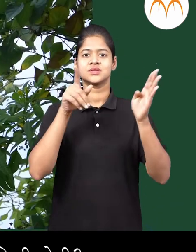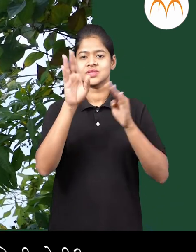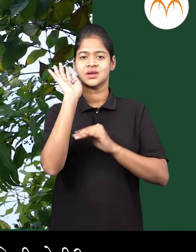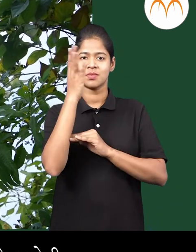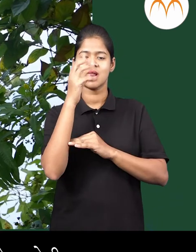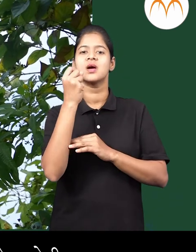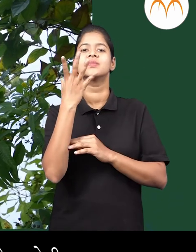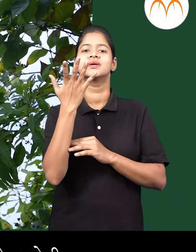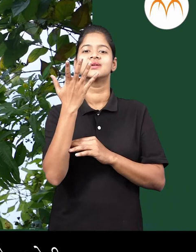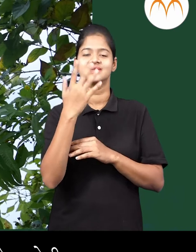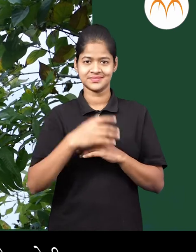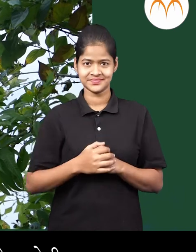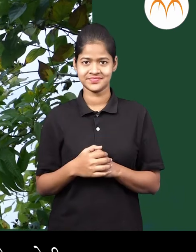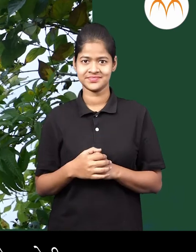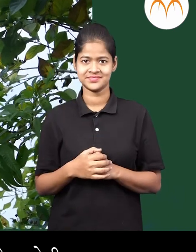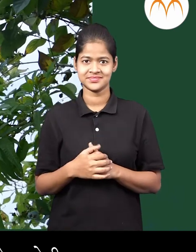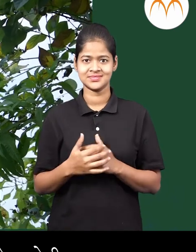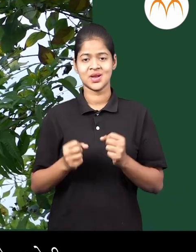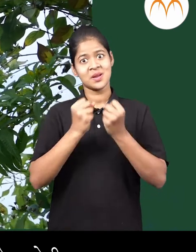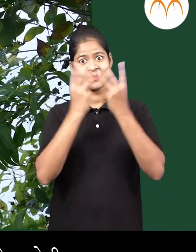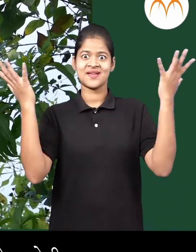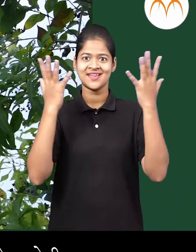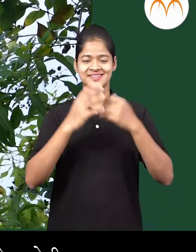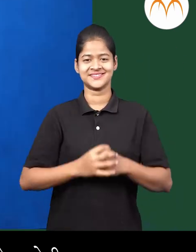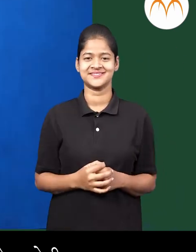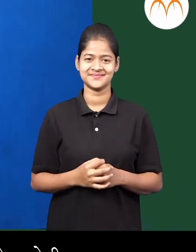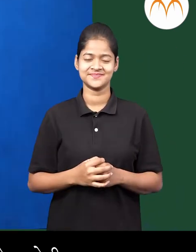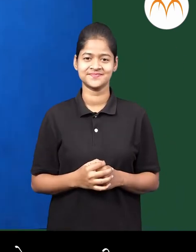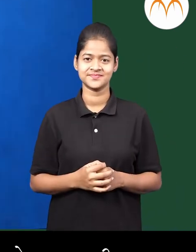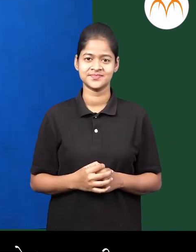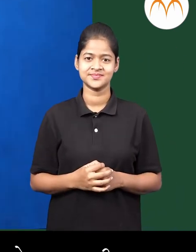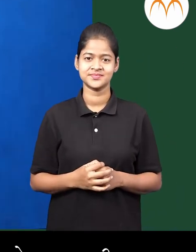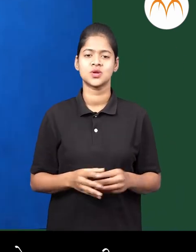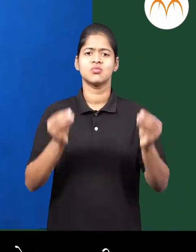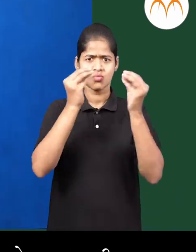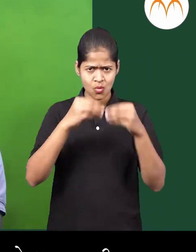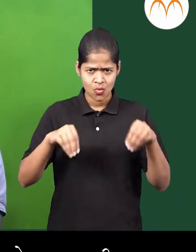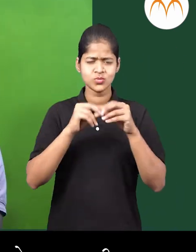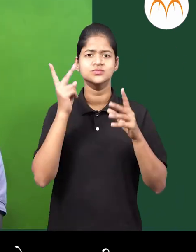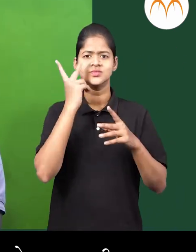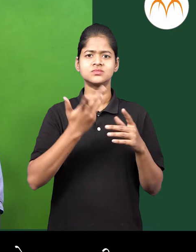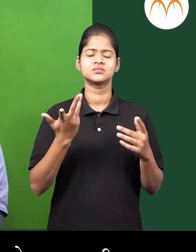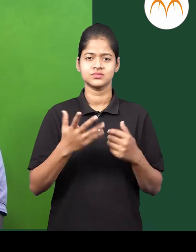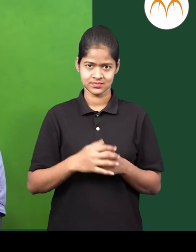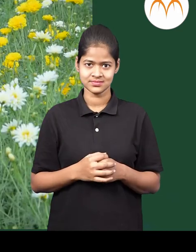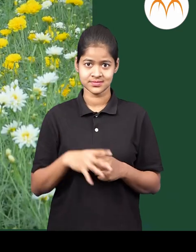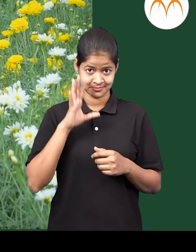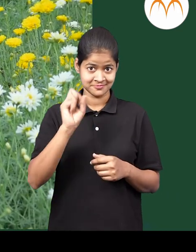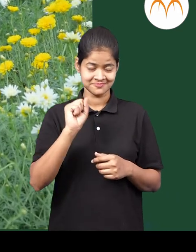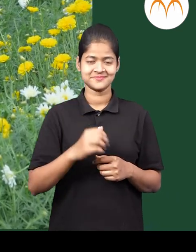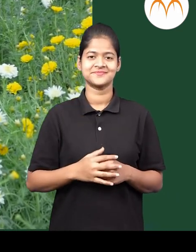एक फांधी होती पण पान अनेक होती अजुन कायके दिसलोत आठ होते तुम्हाला हो